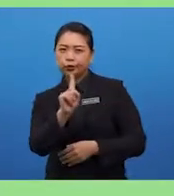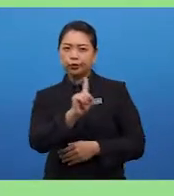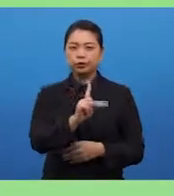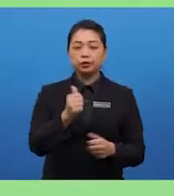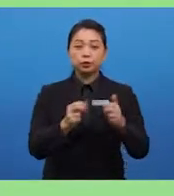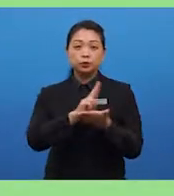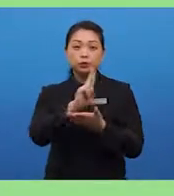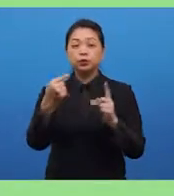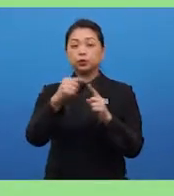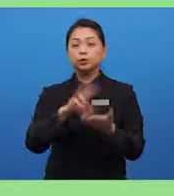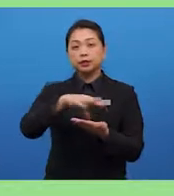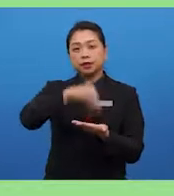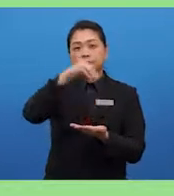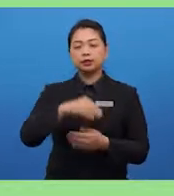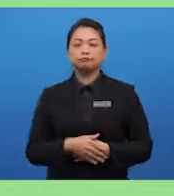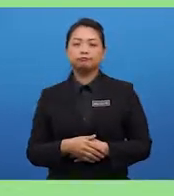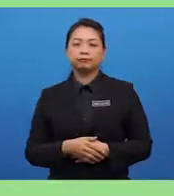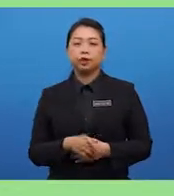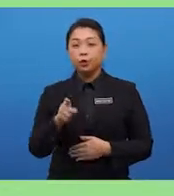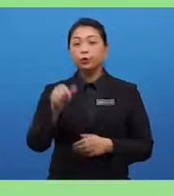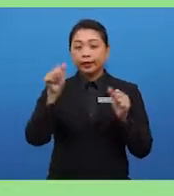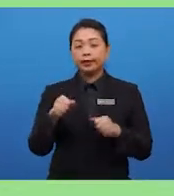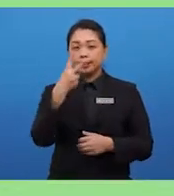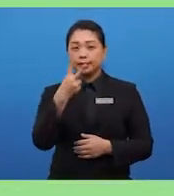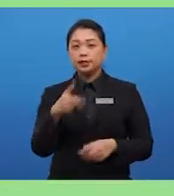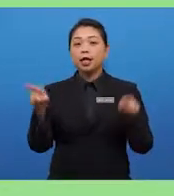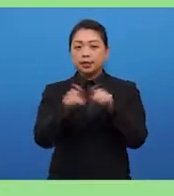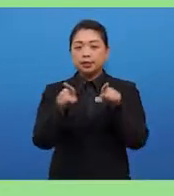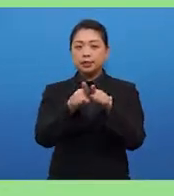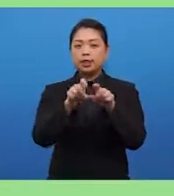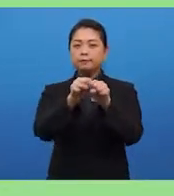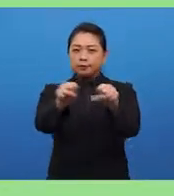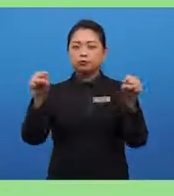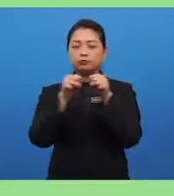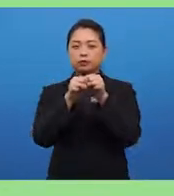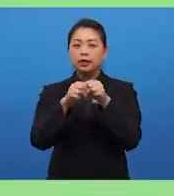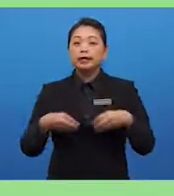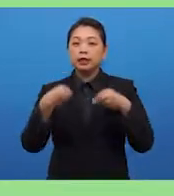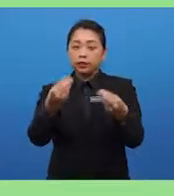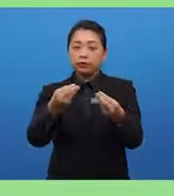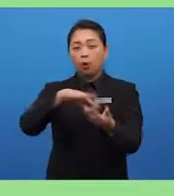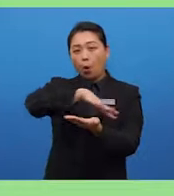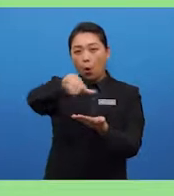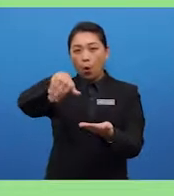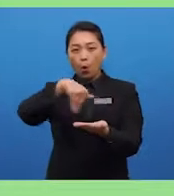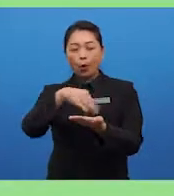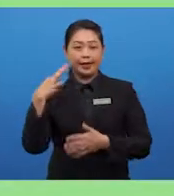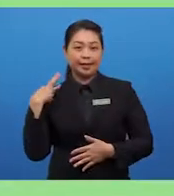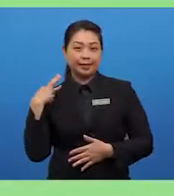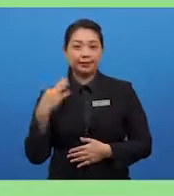study. Now, as you can see, the same situation is given to all candidates.